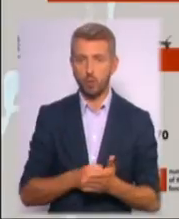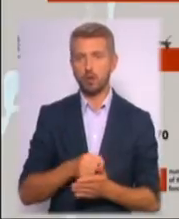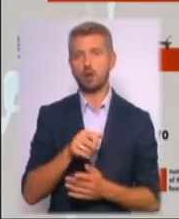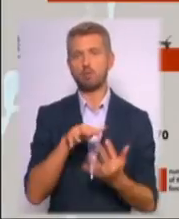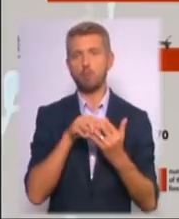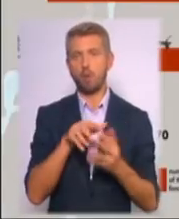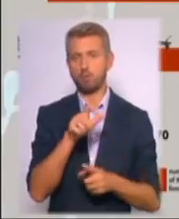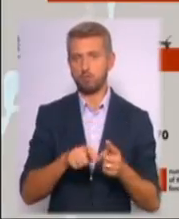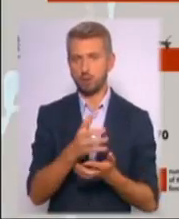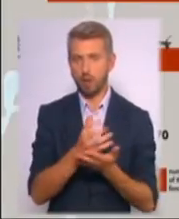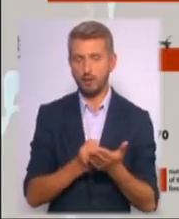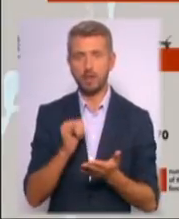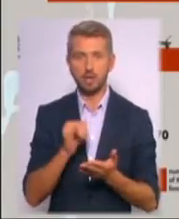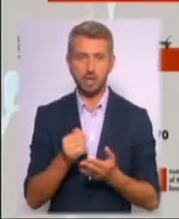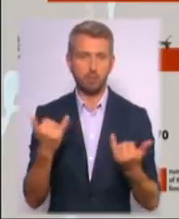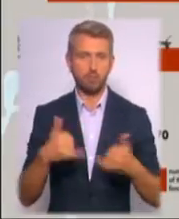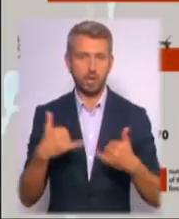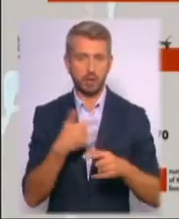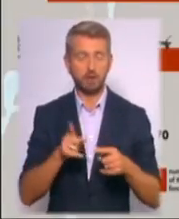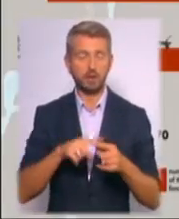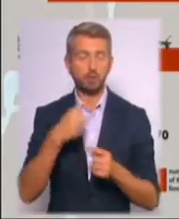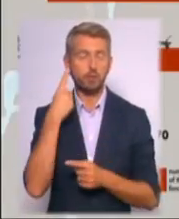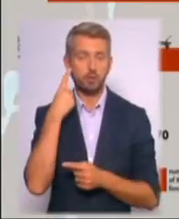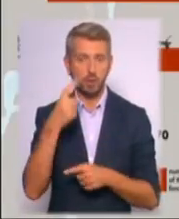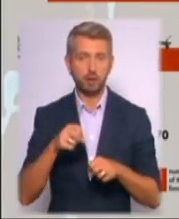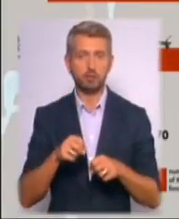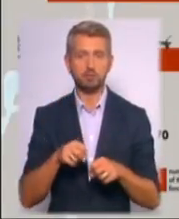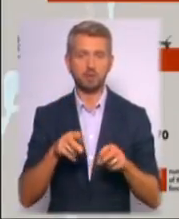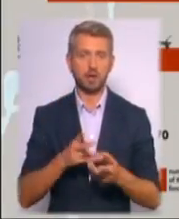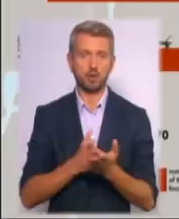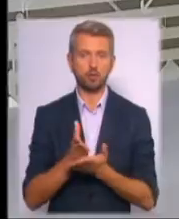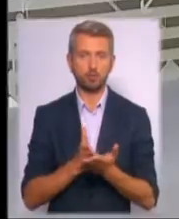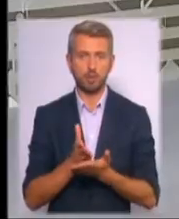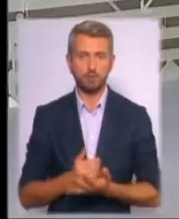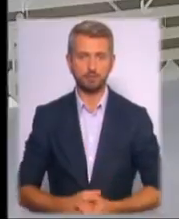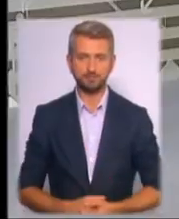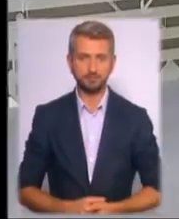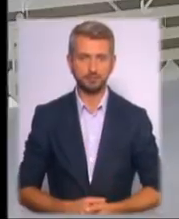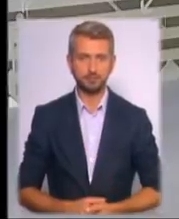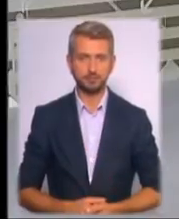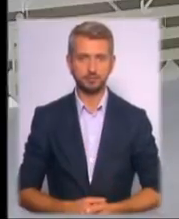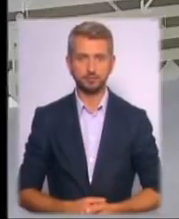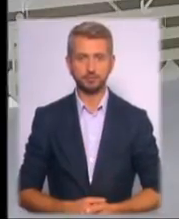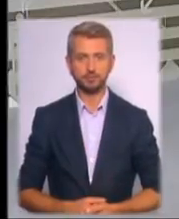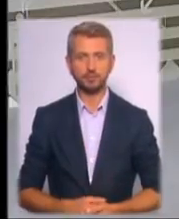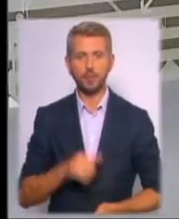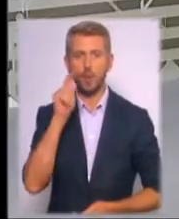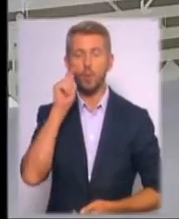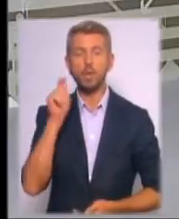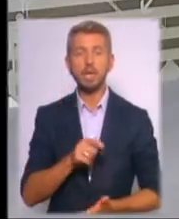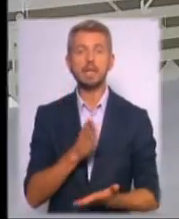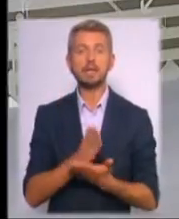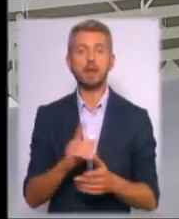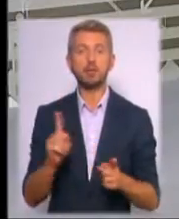Про це повідомляє прислужба віце-прем'єра з питань європейської та євроатлантичної інтеграції. І Україні є що